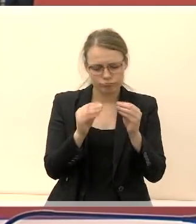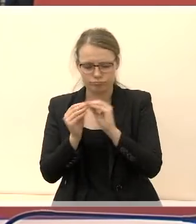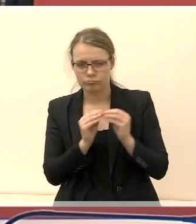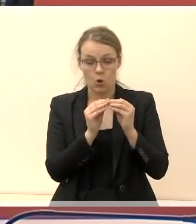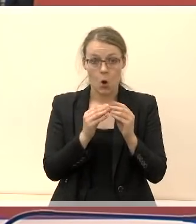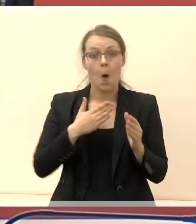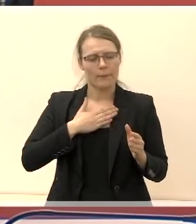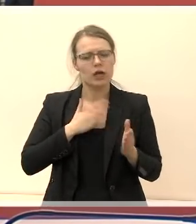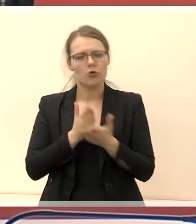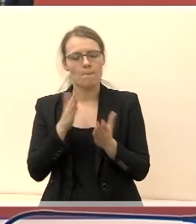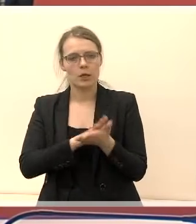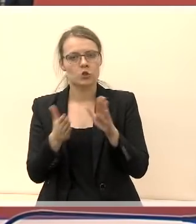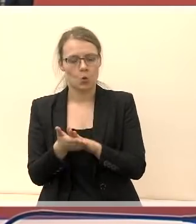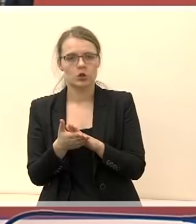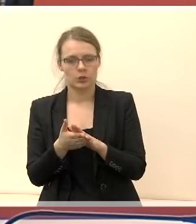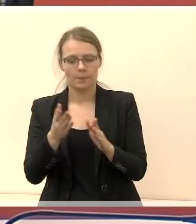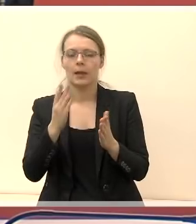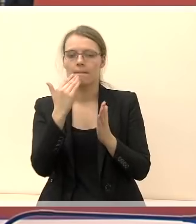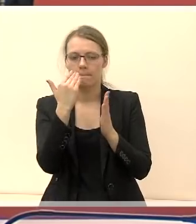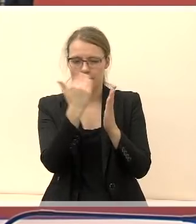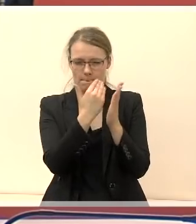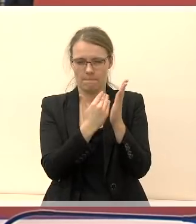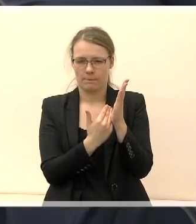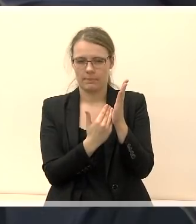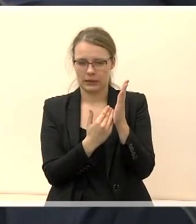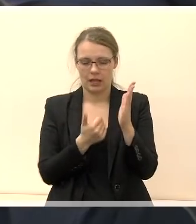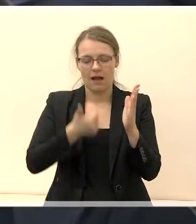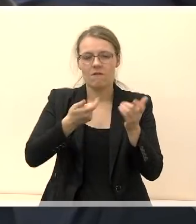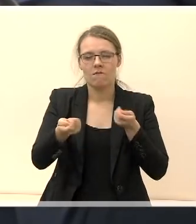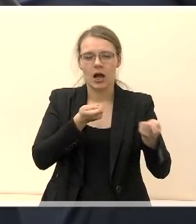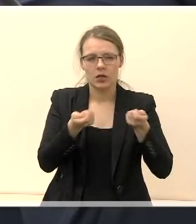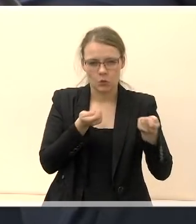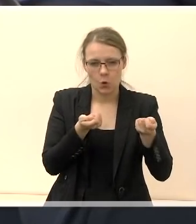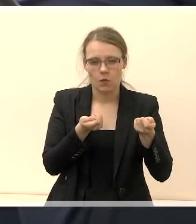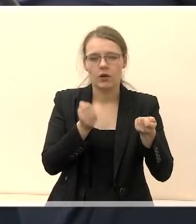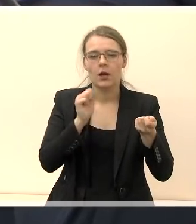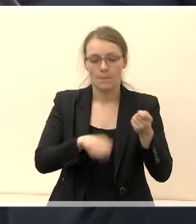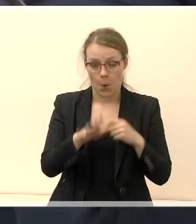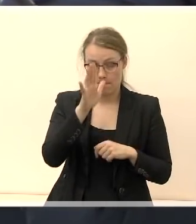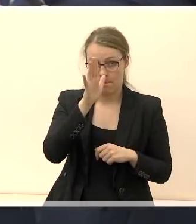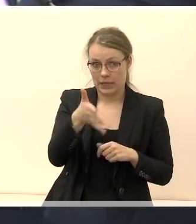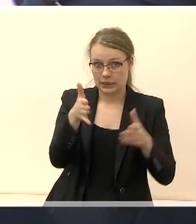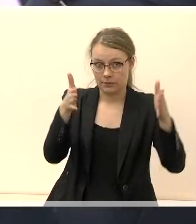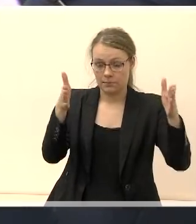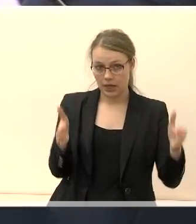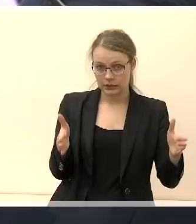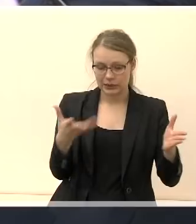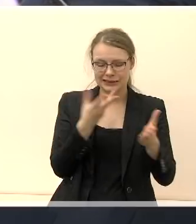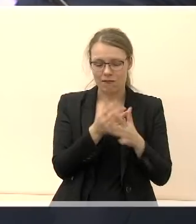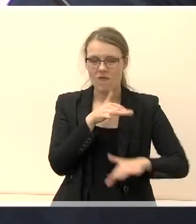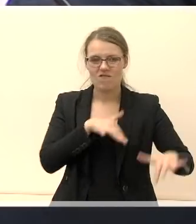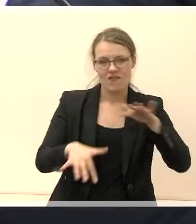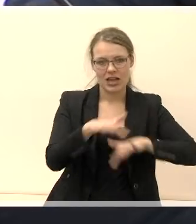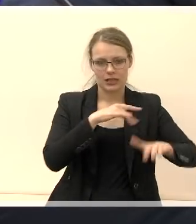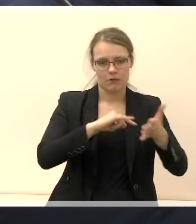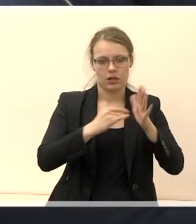pasirengę sudaryti planą, kad vadovai galėtų penkiems metams planuotis savo veiklas.